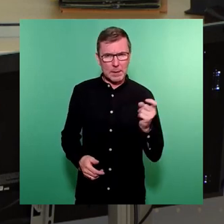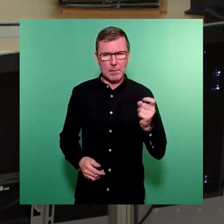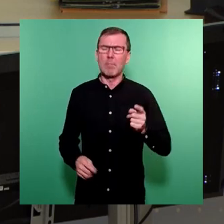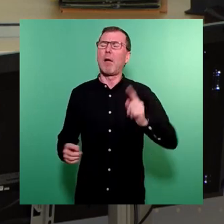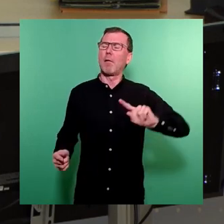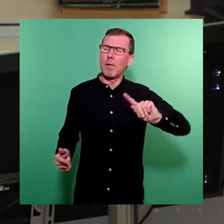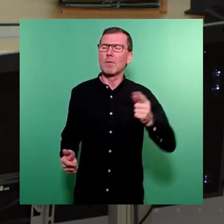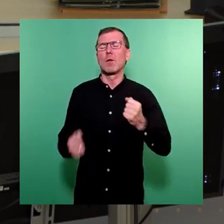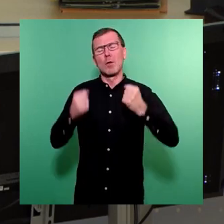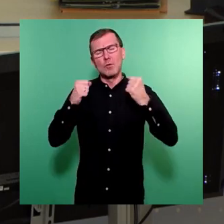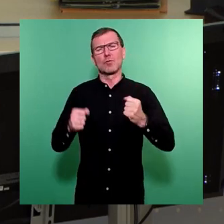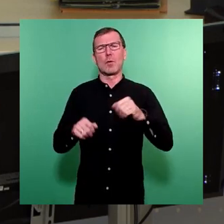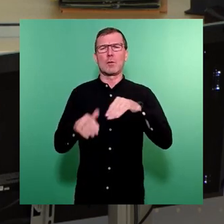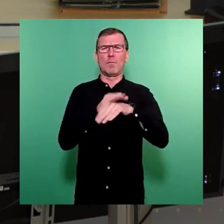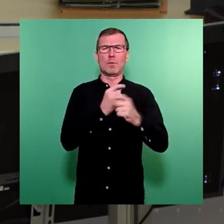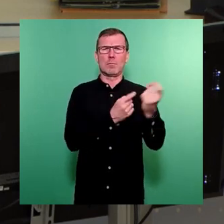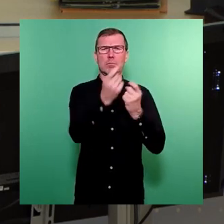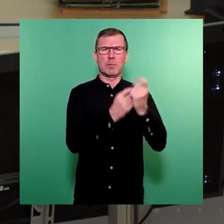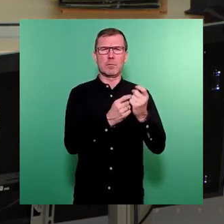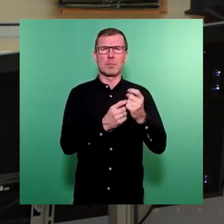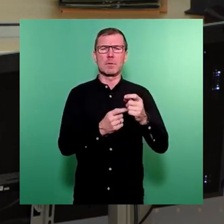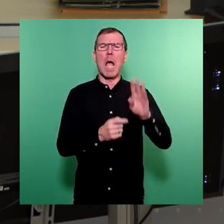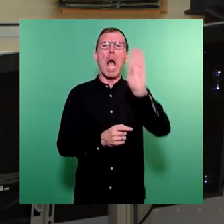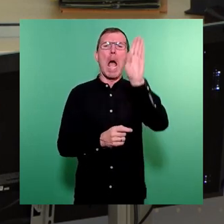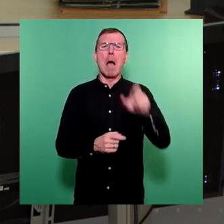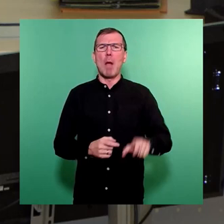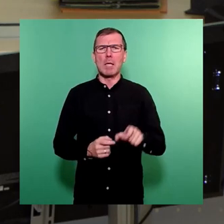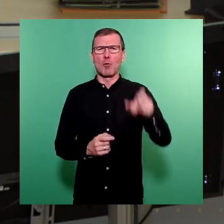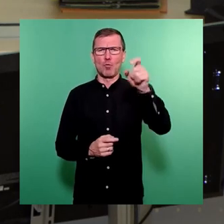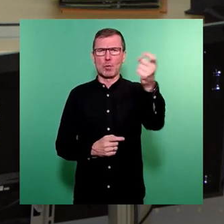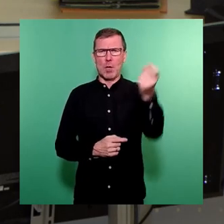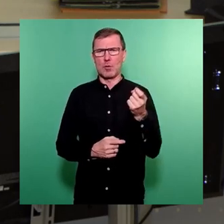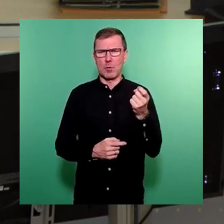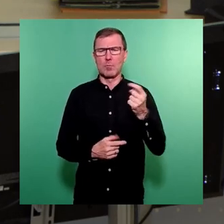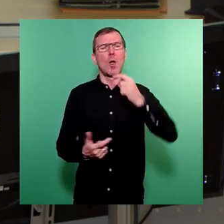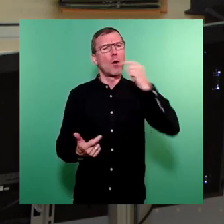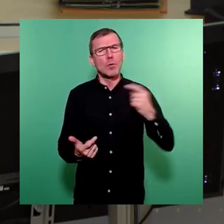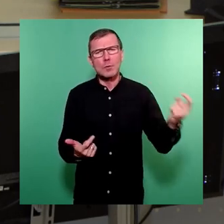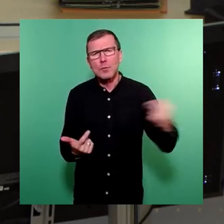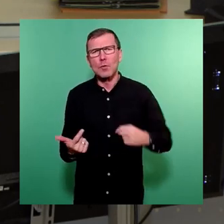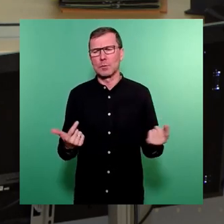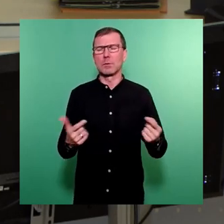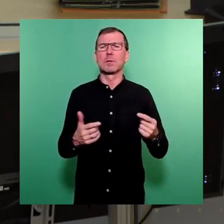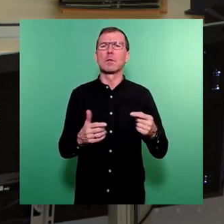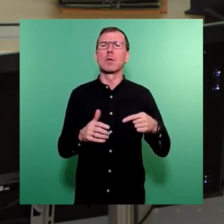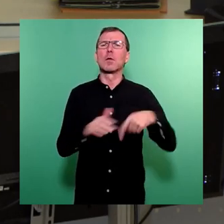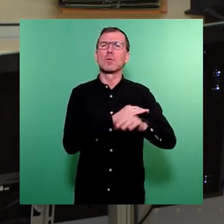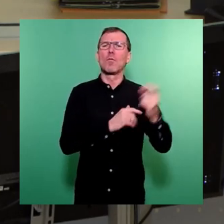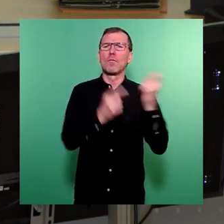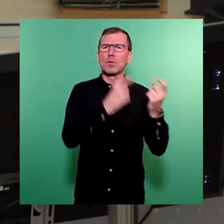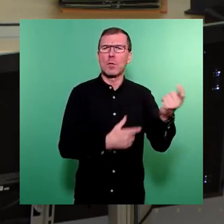massiv die Zahl der Menschen steigt, über die Balkanroute hierher kommen. Wir haben gehört, es kommen auch Russen zu uns und es kommen auch Zuwanderer oder